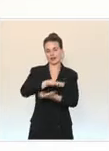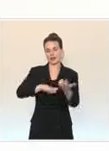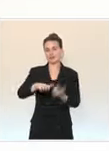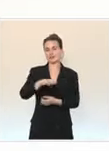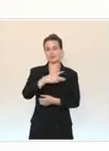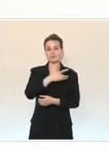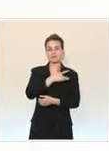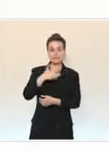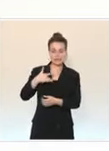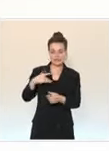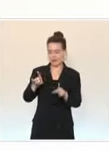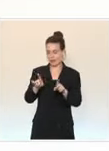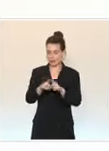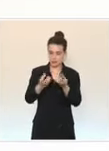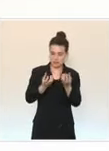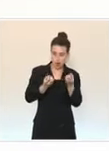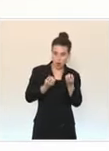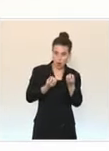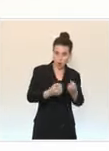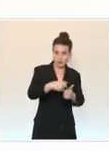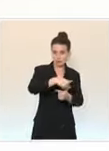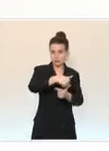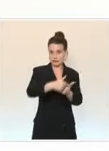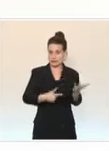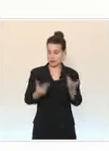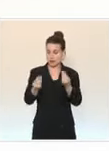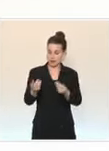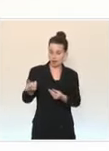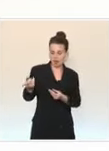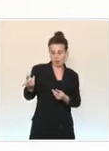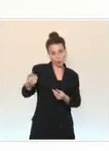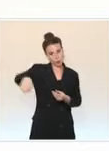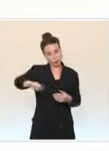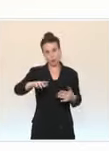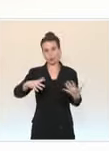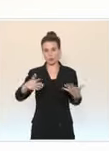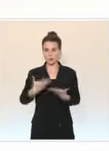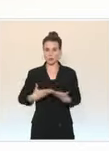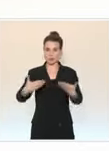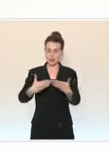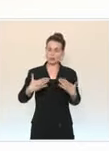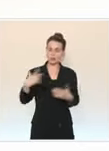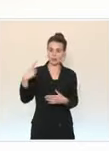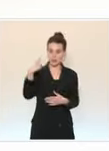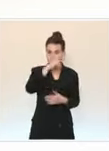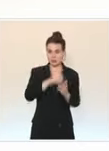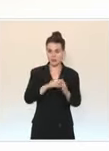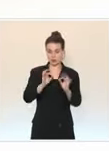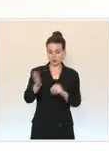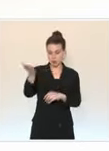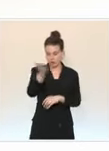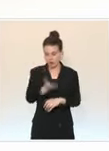toutes ses conséquences nous mettent à rude épreuve. Et je salue votre courage, votre